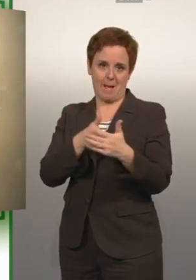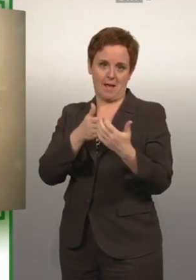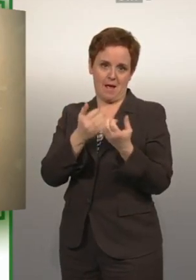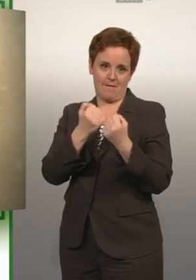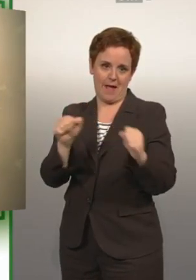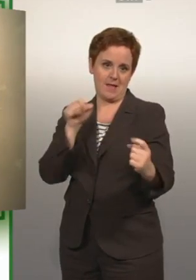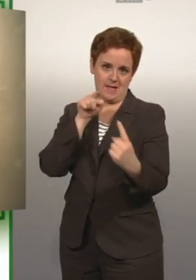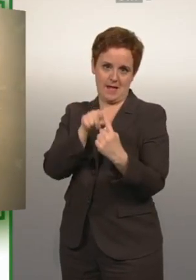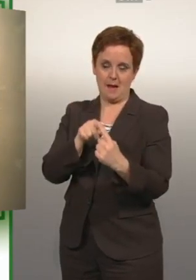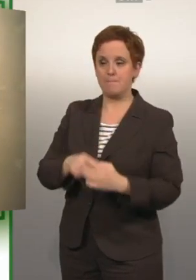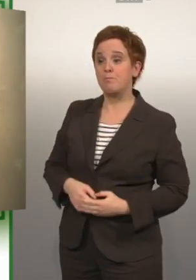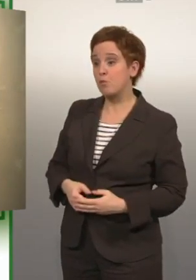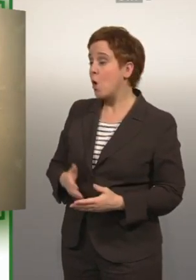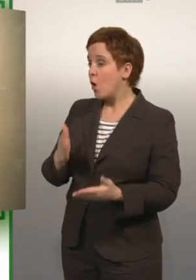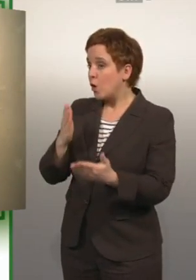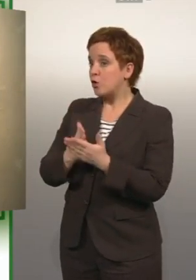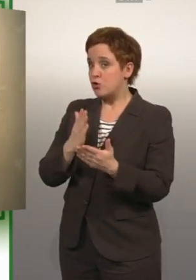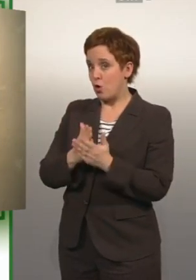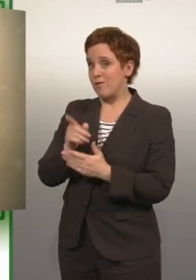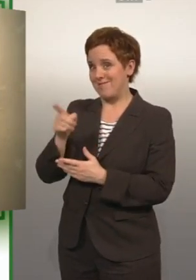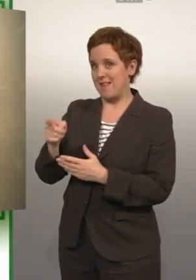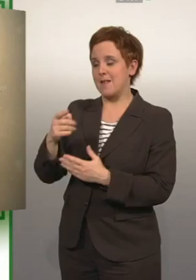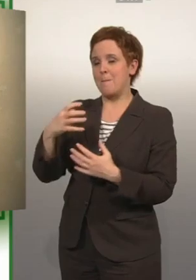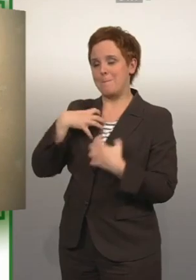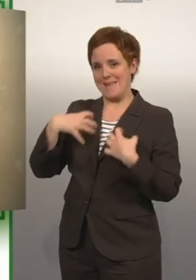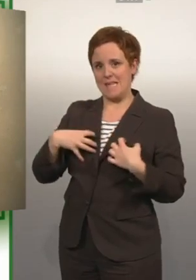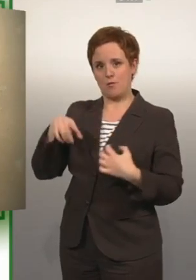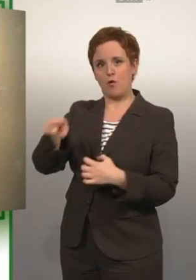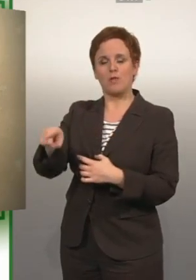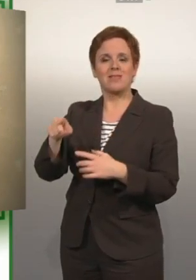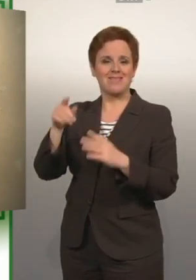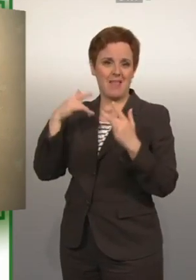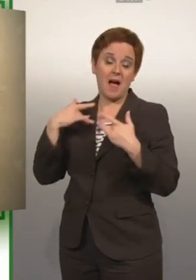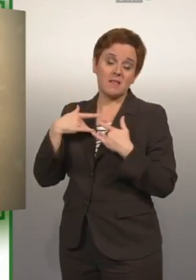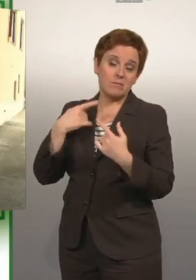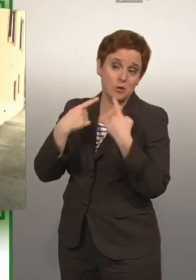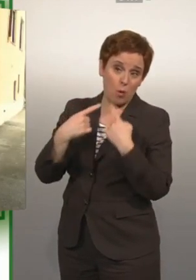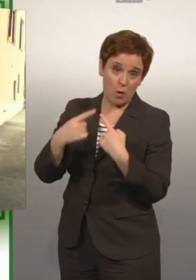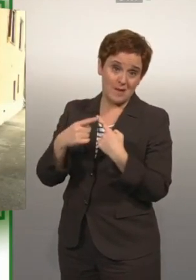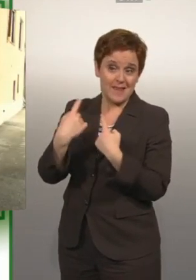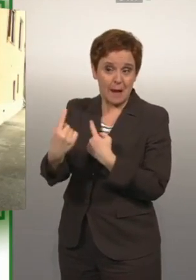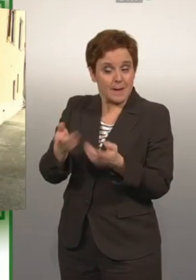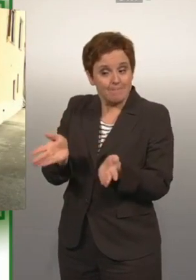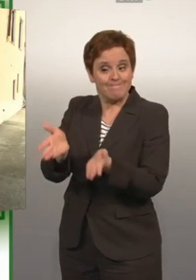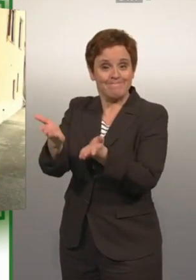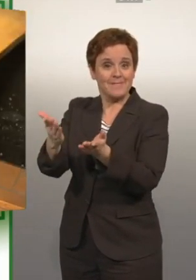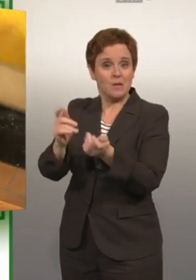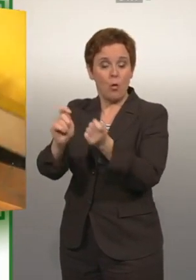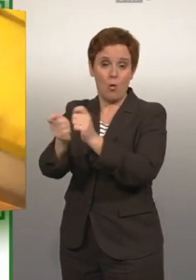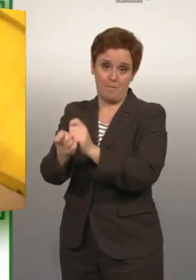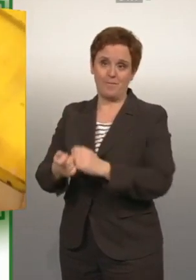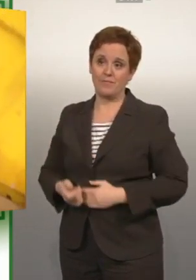machen. Es würden auch immer wieder Gespräche mit den Eigentümern des Leha-Theaters geführt, in der Hoffnung, sie zum Handeln anzuregen.